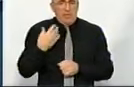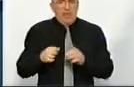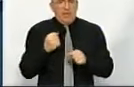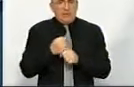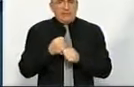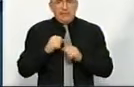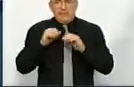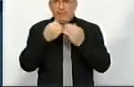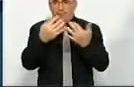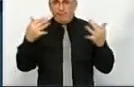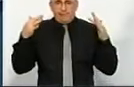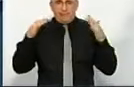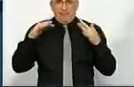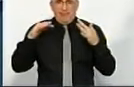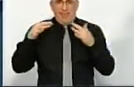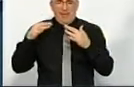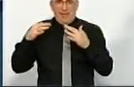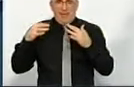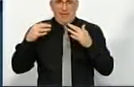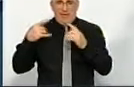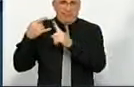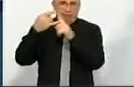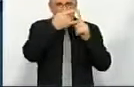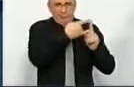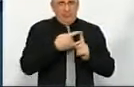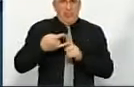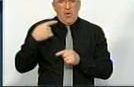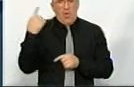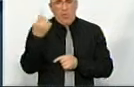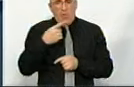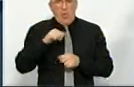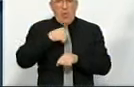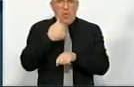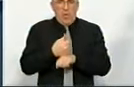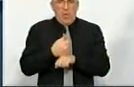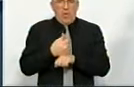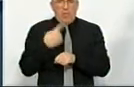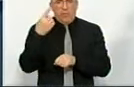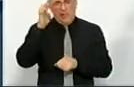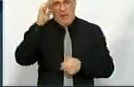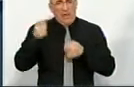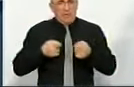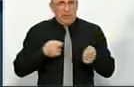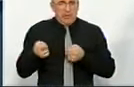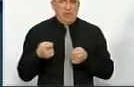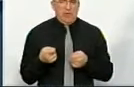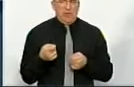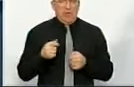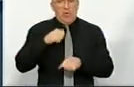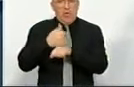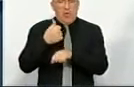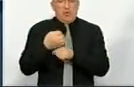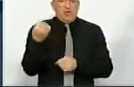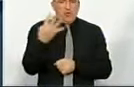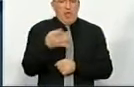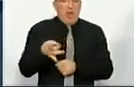селектор і проговорили з депутатами вашої обласної ради, з головою вашої обласної державної адміністрації, з головами цих